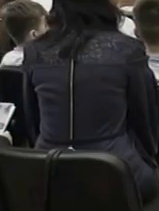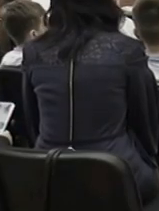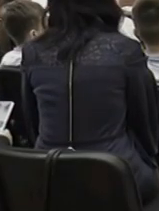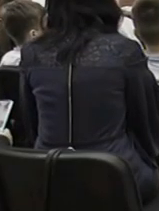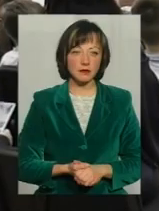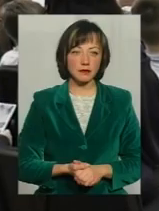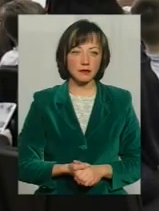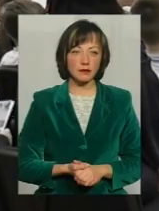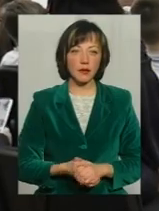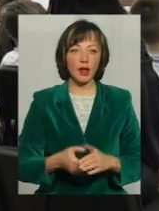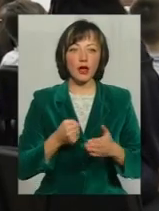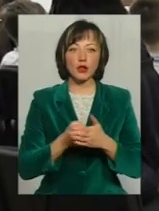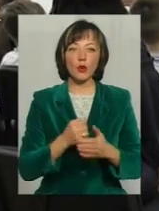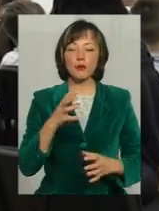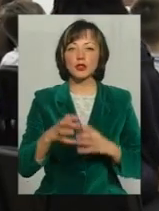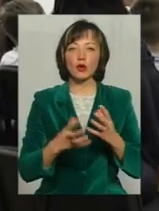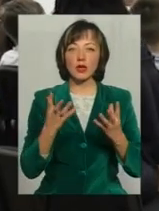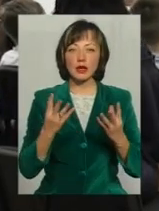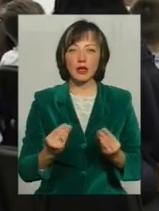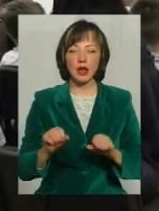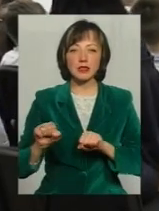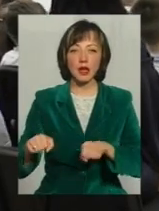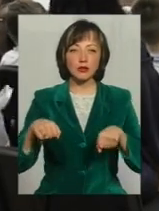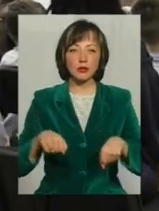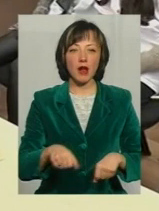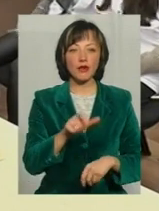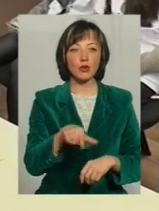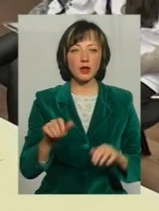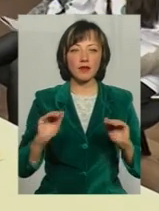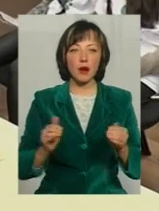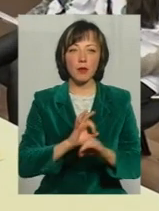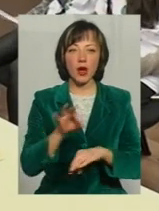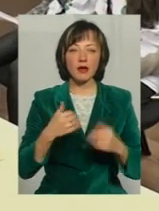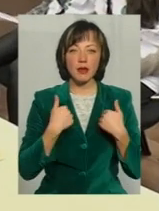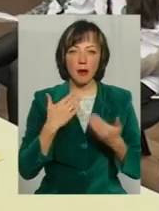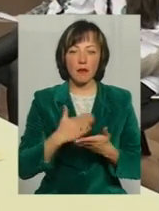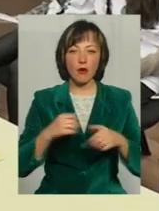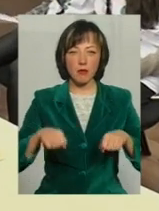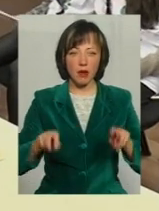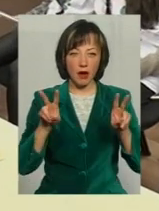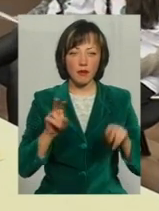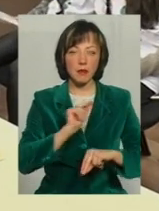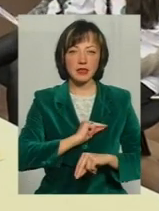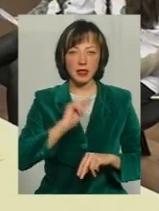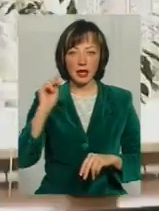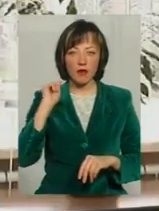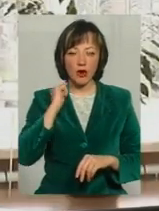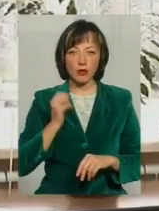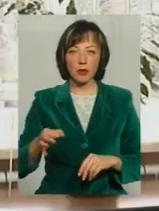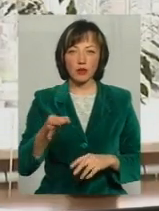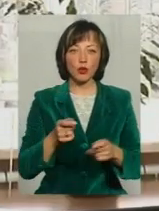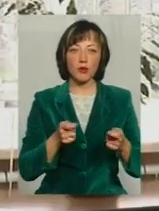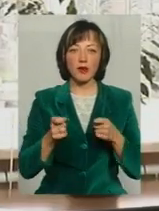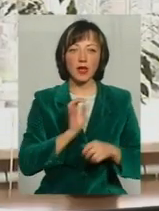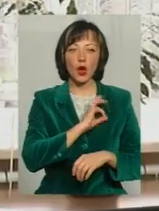До Міжнародного дня захисту прав людини в рамках проекту «Я маю право» Працівники Кіровоградського обласного